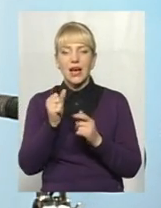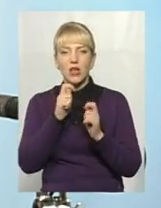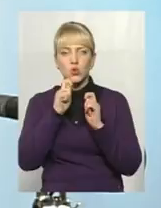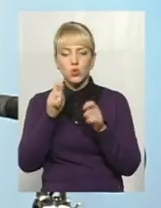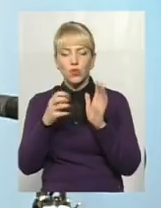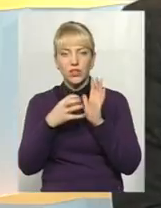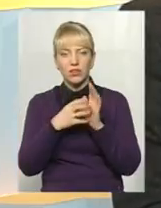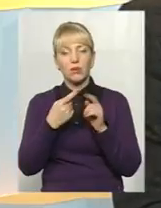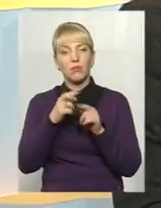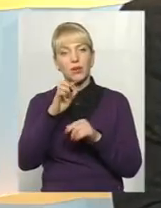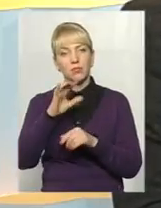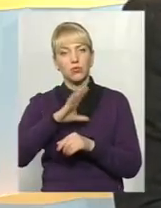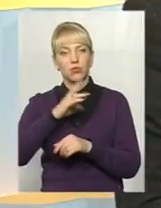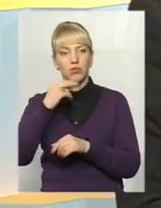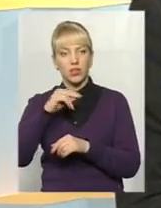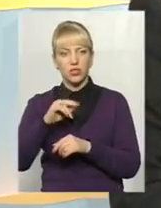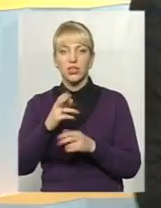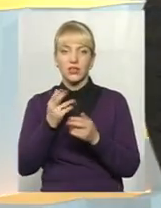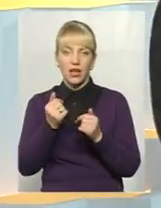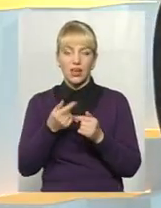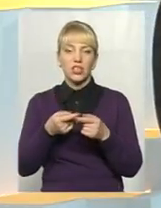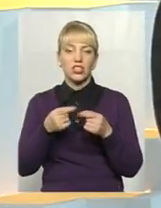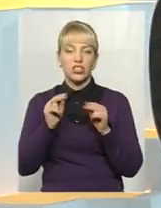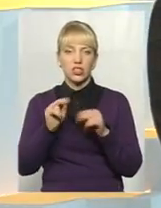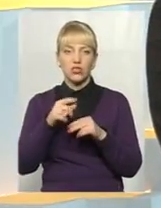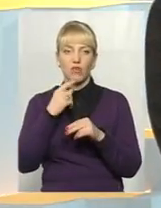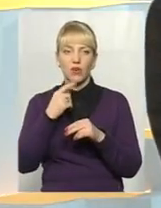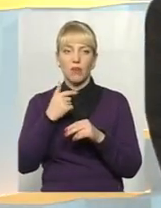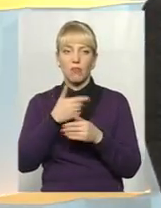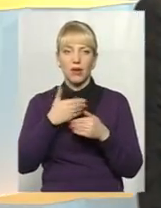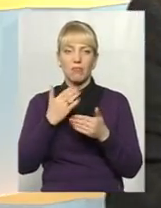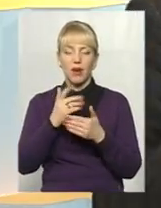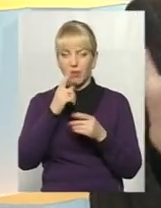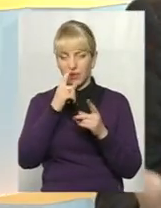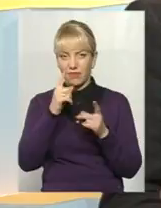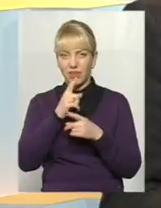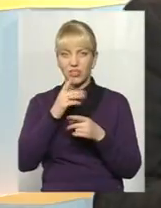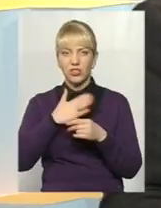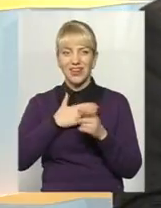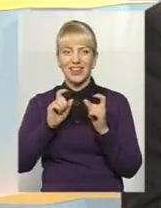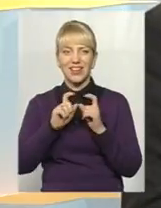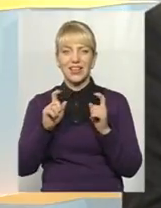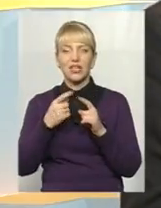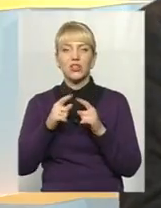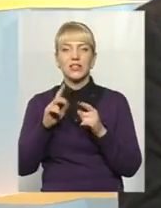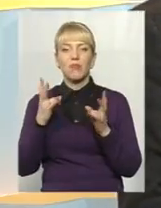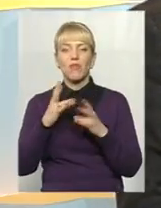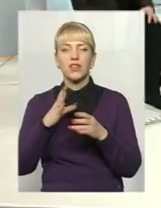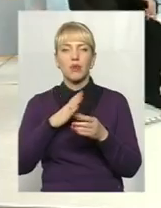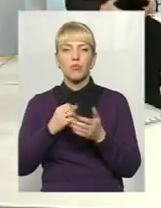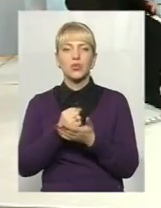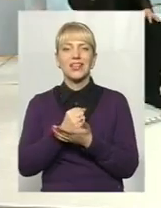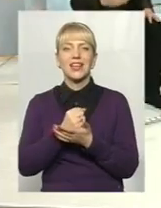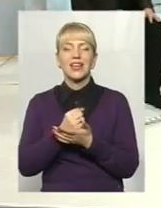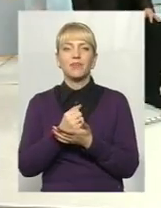було б краще, правда? Чесно кажучи, ми теж маємо невеличку нашу крамничку, але це повинна бути ціла індустрія сувенірна,